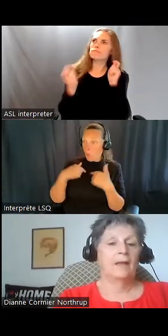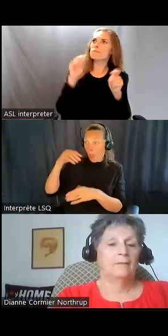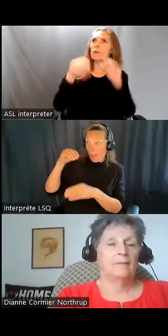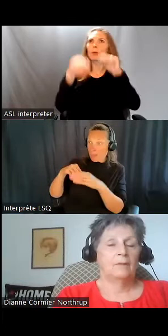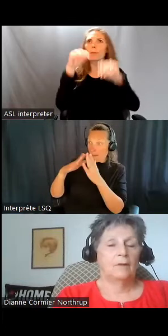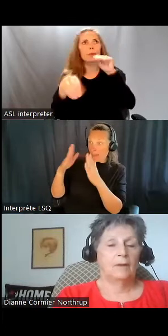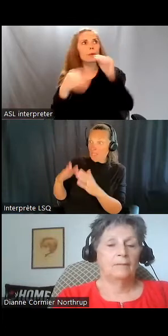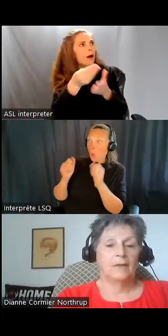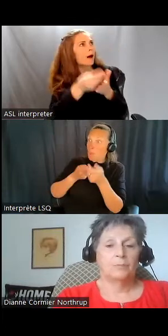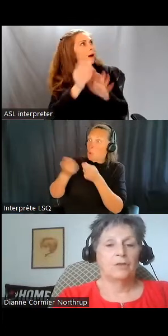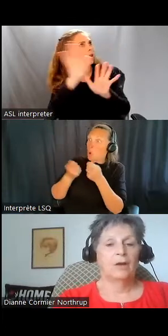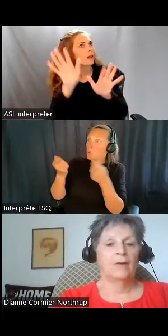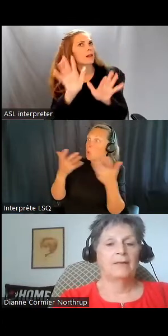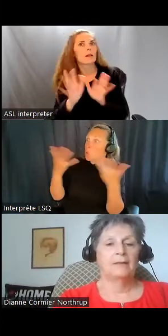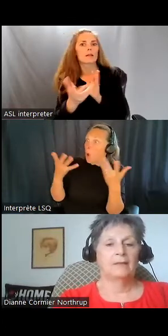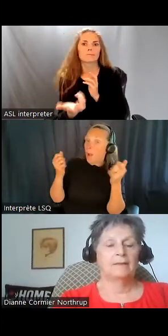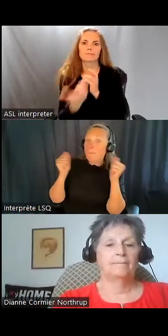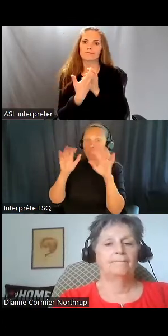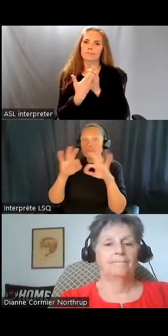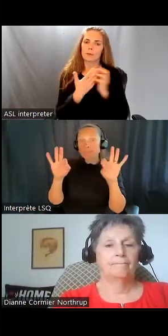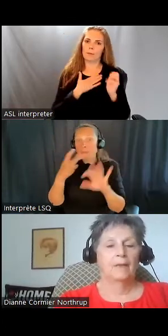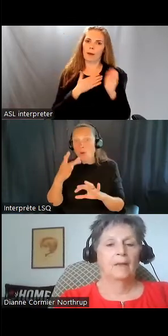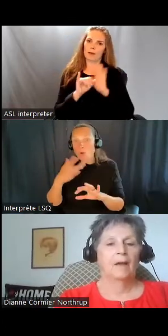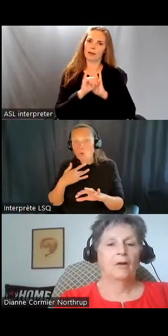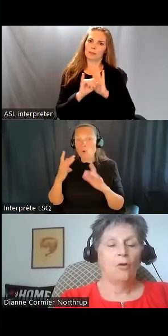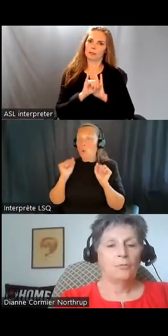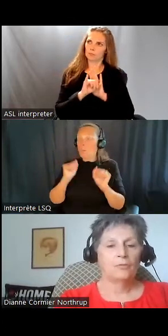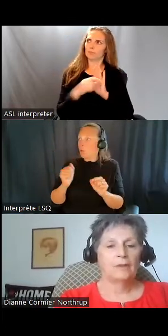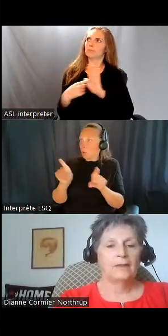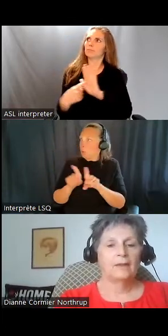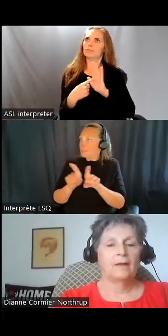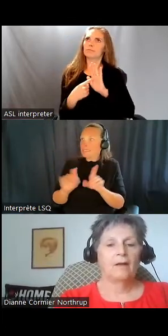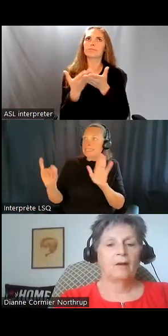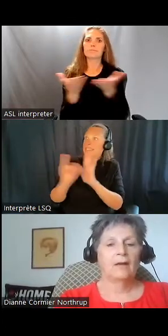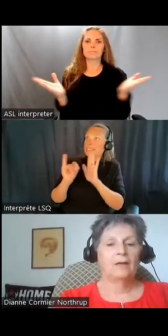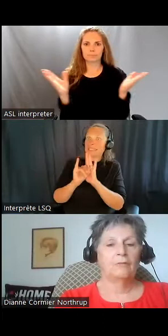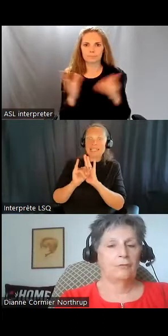où on le modifie pour que ça corresponde à nous et où nous exprimons notre identité.